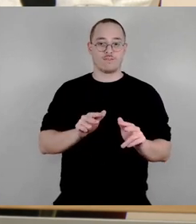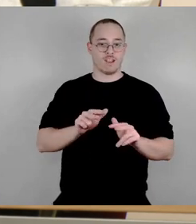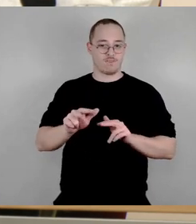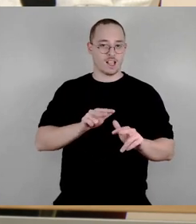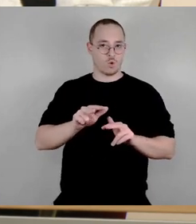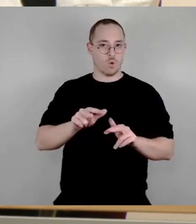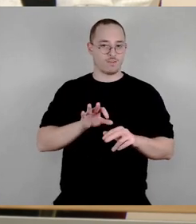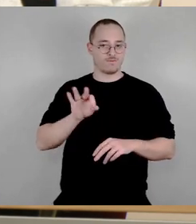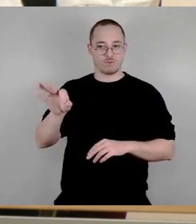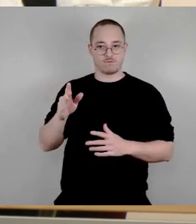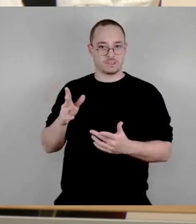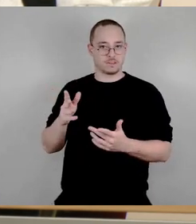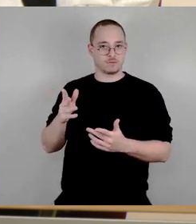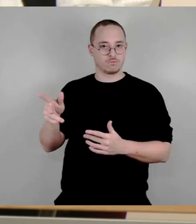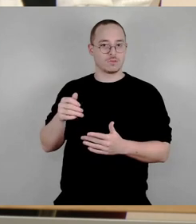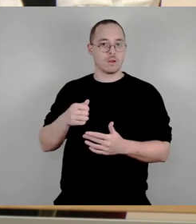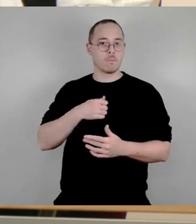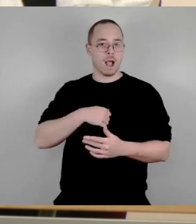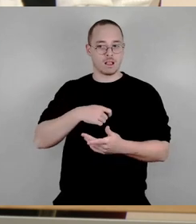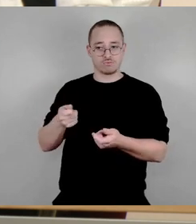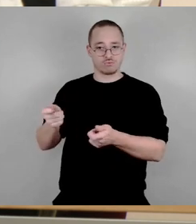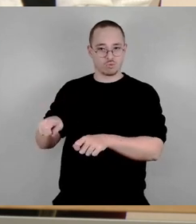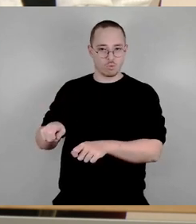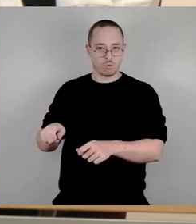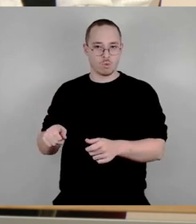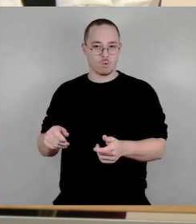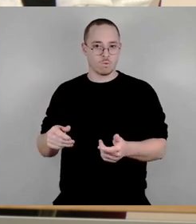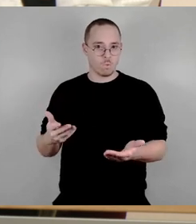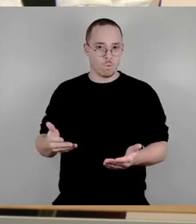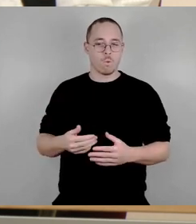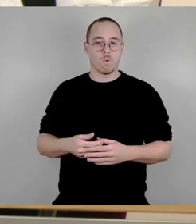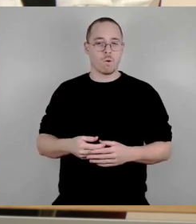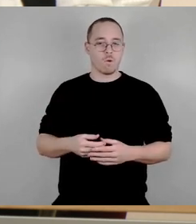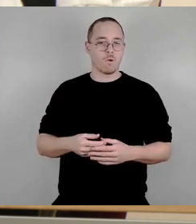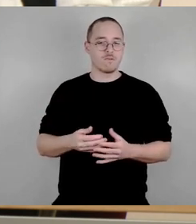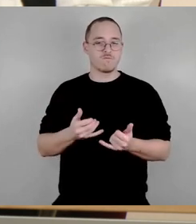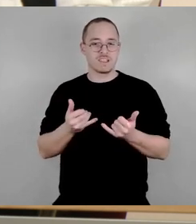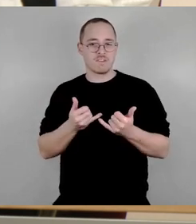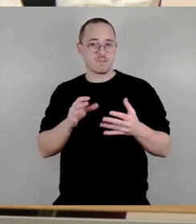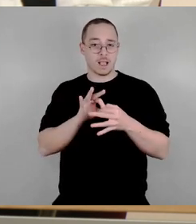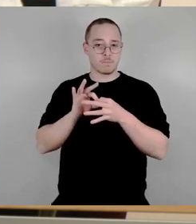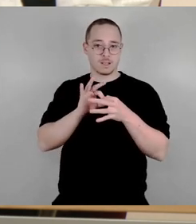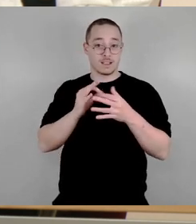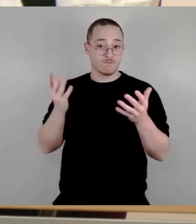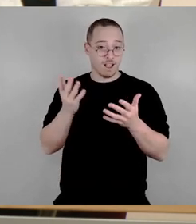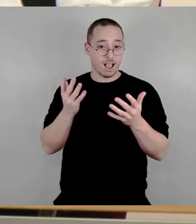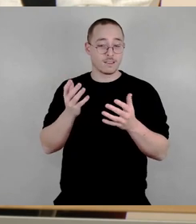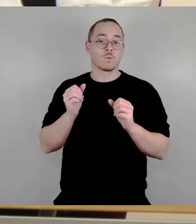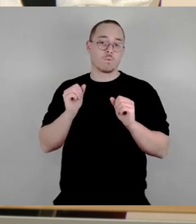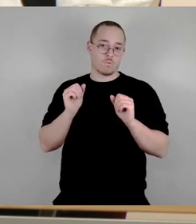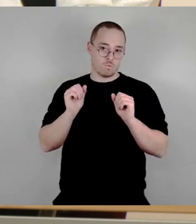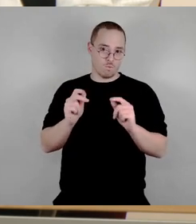Stilllegung, da geht es um Hochwasserschutz und so weiter, davon abhängt, dass sie auch mitwirken, das Bad zu erhalten und in dieser